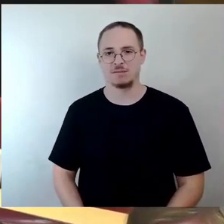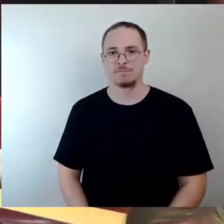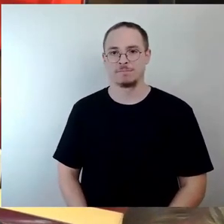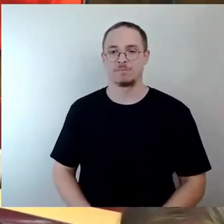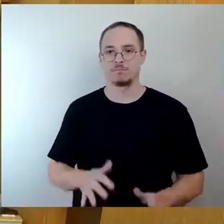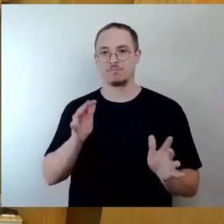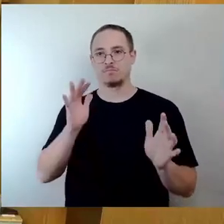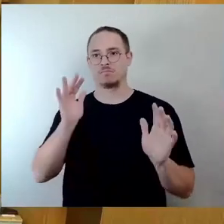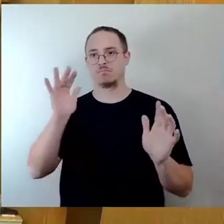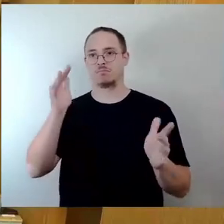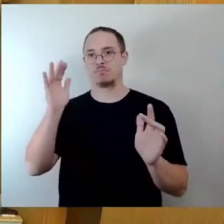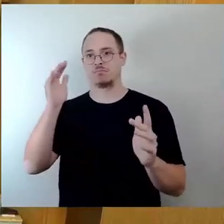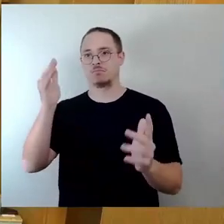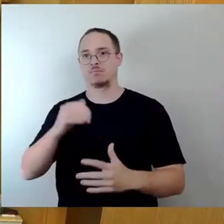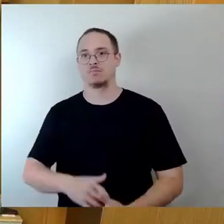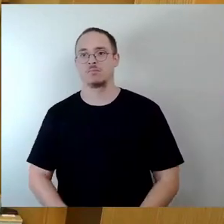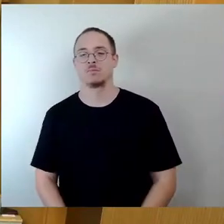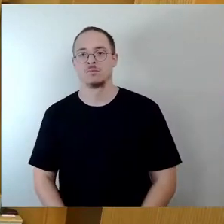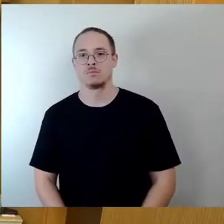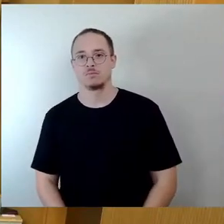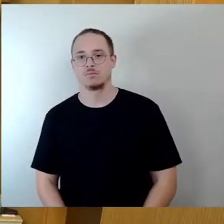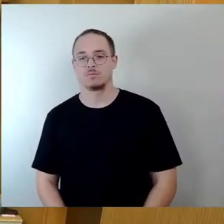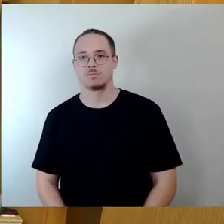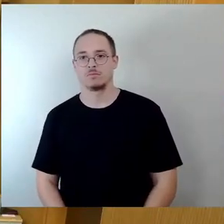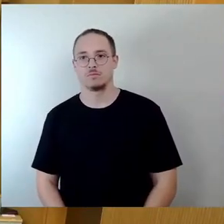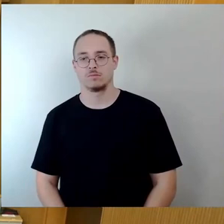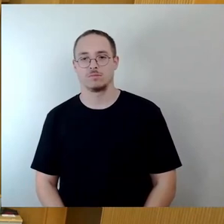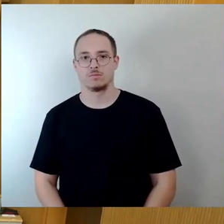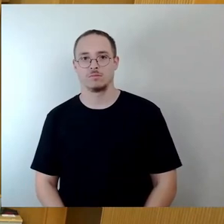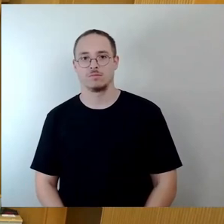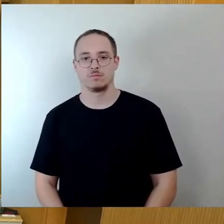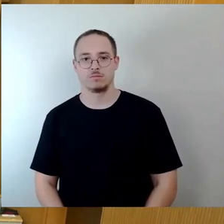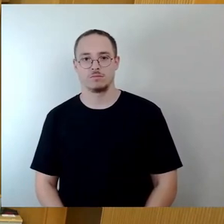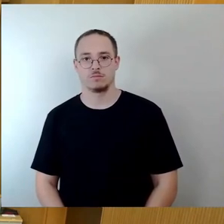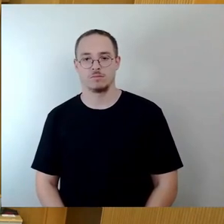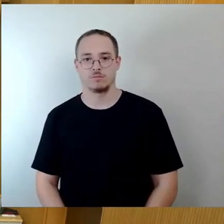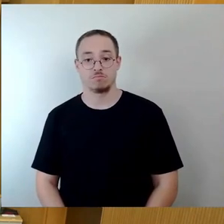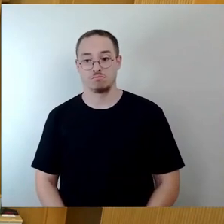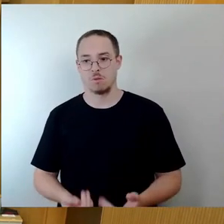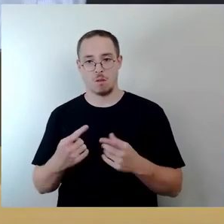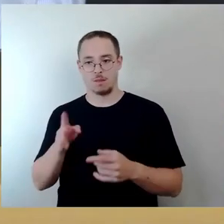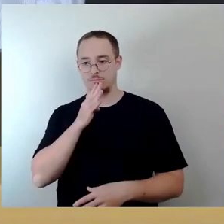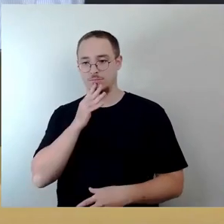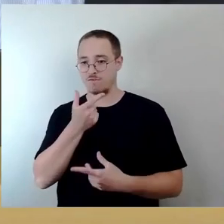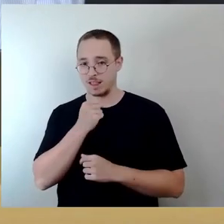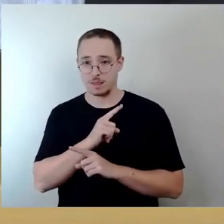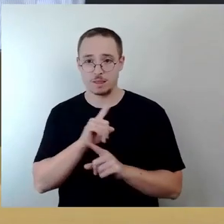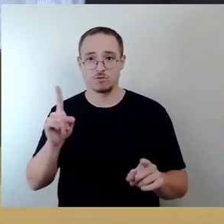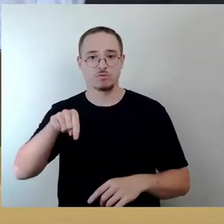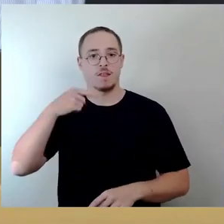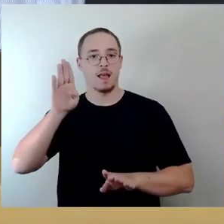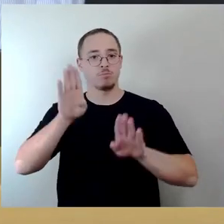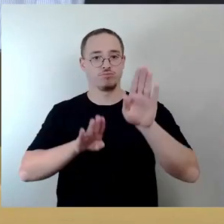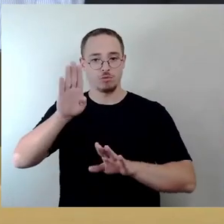Weiteren Redebedarf sehe ich nicht. Dann würden wir ins Abstimmungsverfahren kommen. Ich würde zunächst den